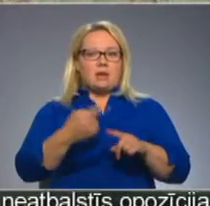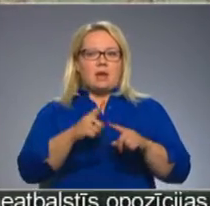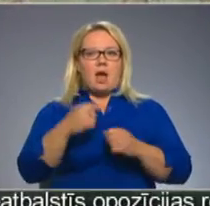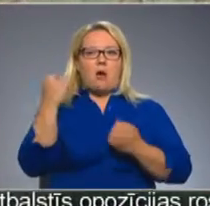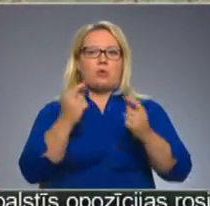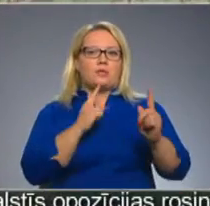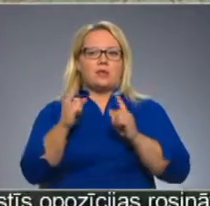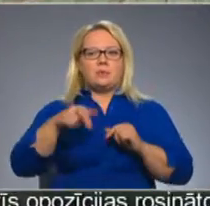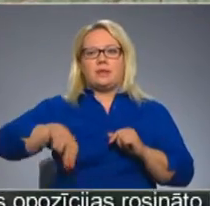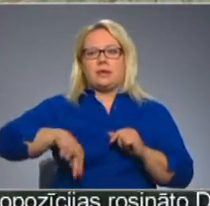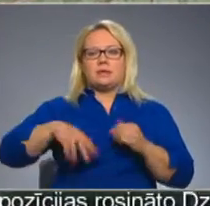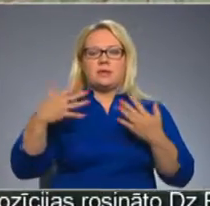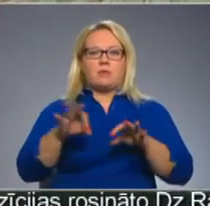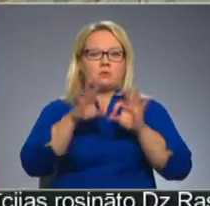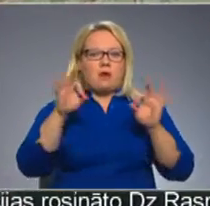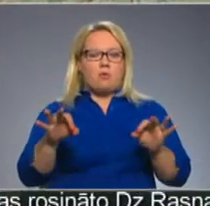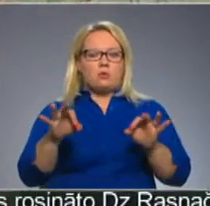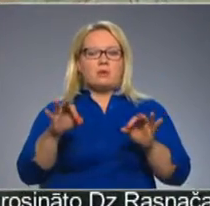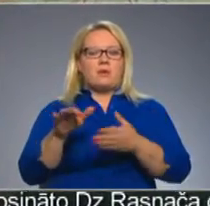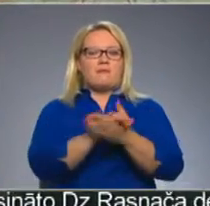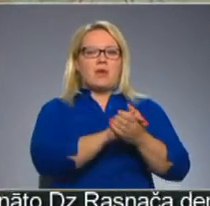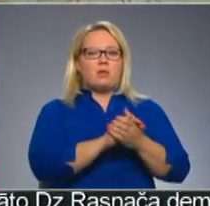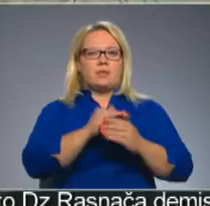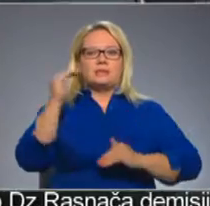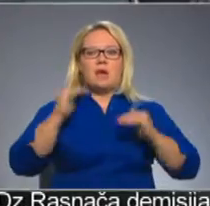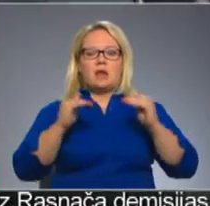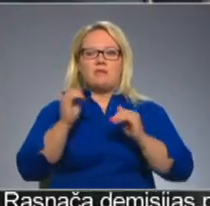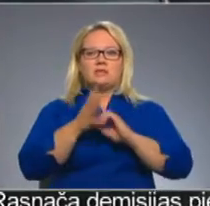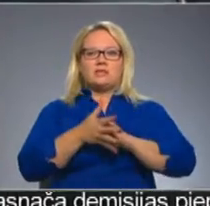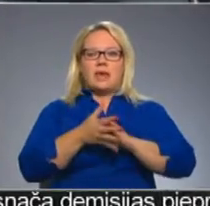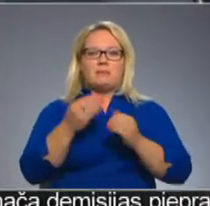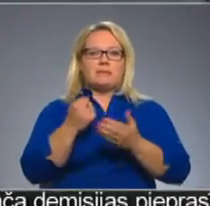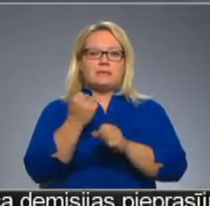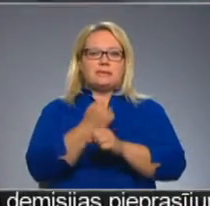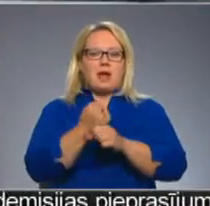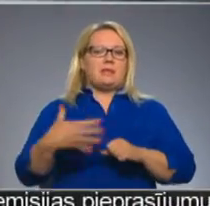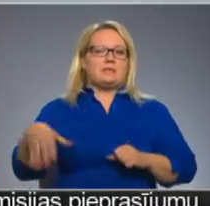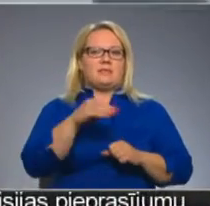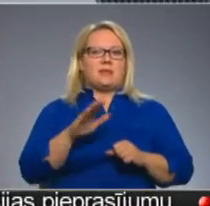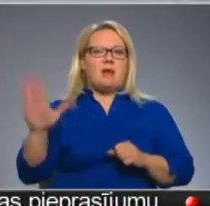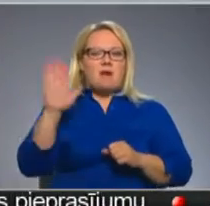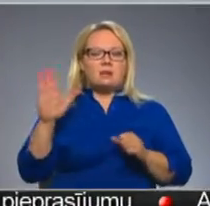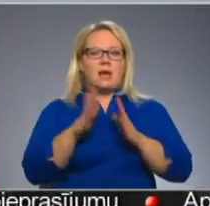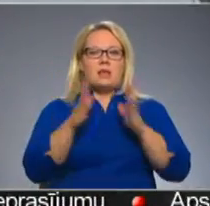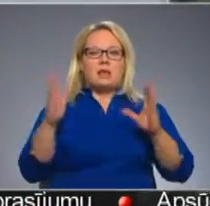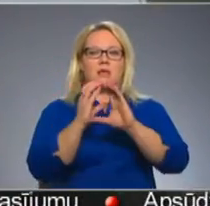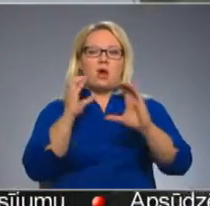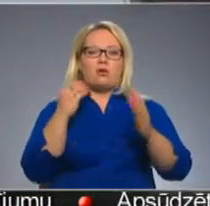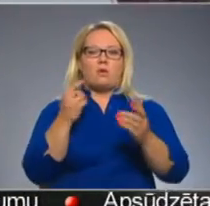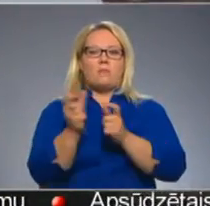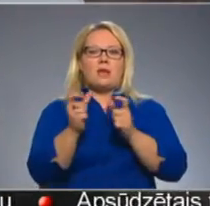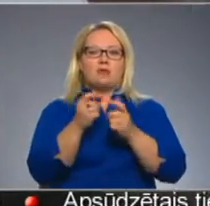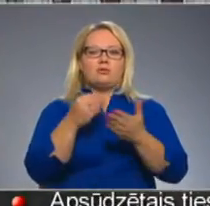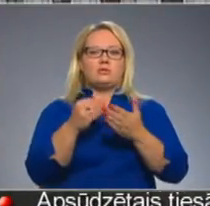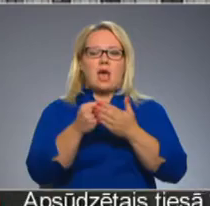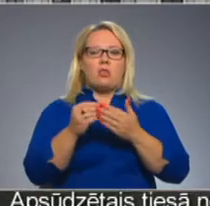kā autotransporta direkcija jau ķērusies klāt pie vienotas tarifu sistēmas izstrādes visā valstī, tad lielākais autobusu biļešu cenu